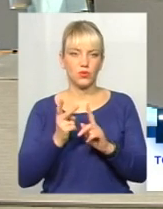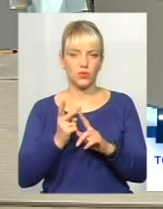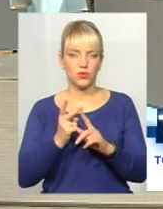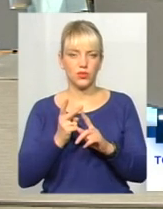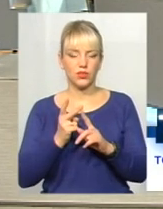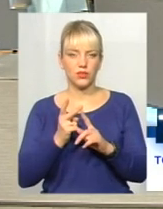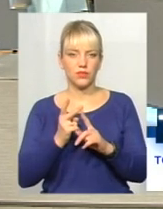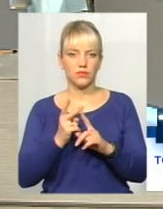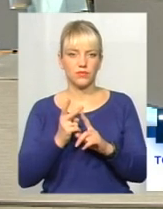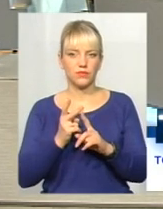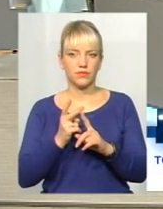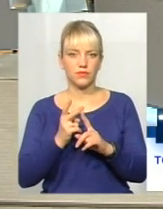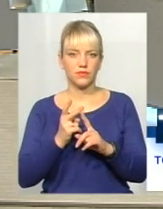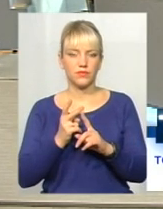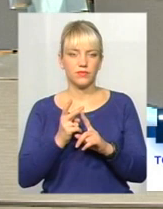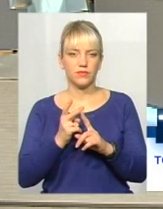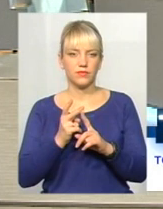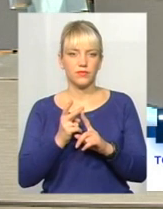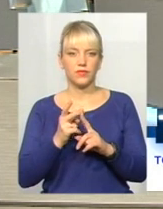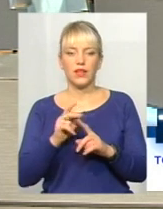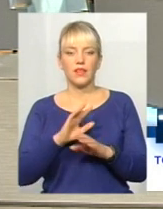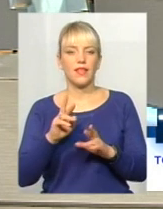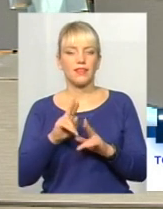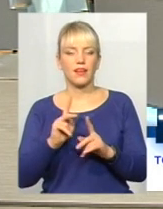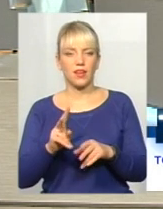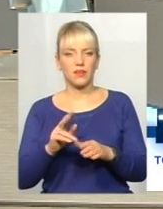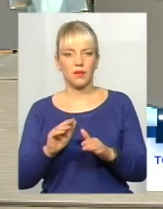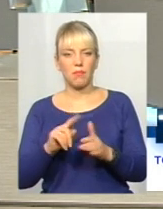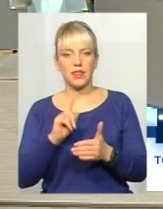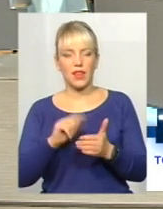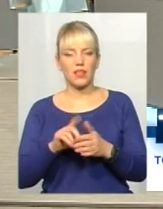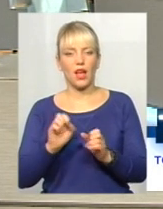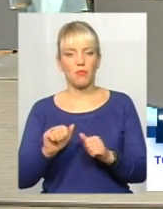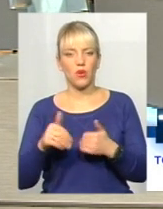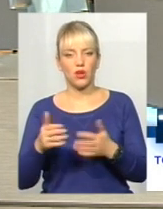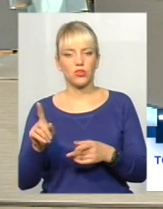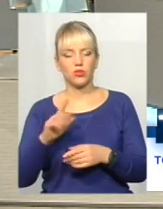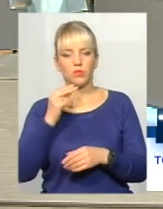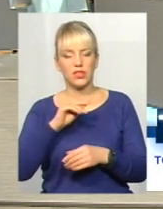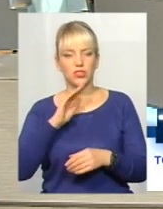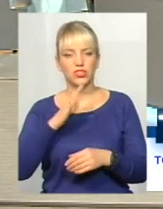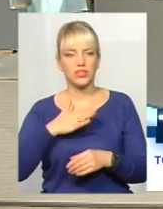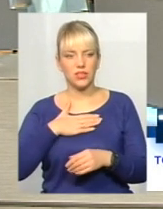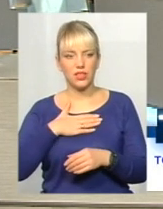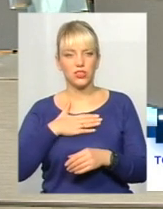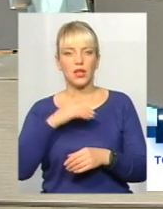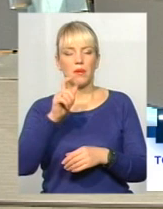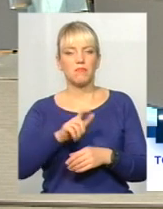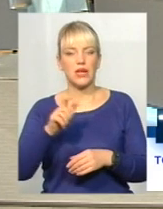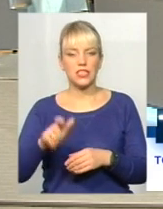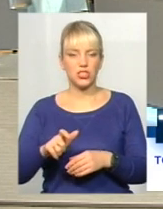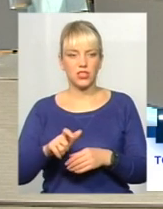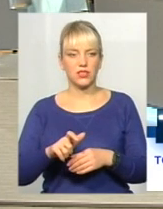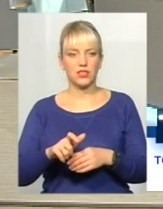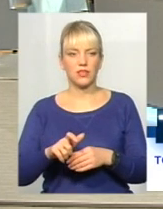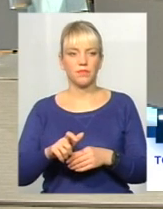І не так, як питання, як поради. Щоб краще наші мешканці засували